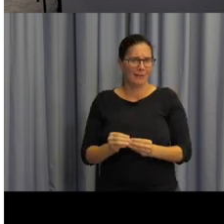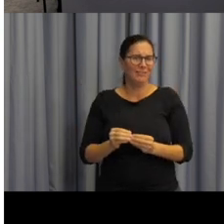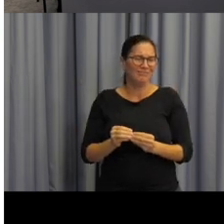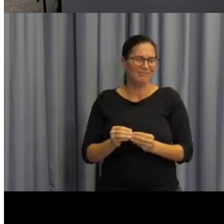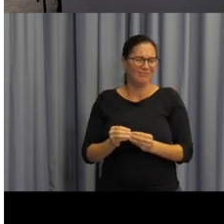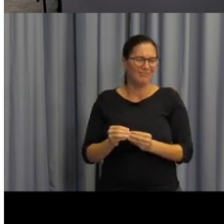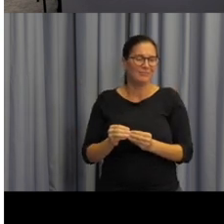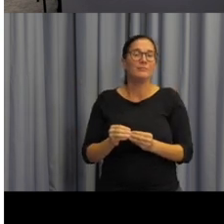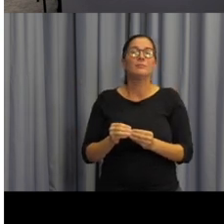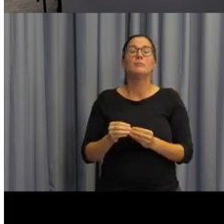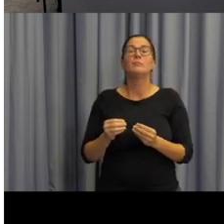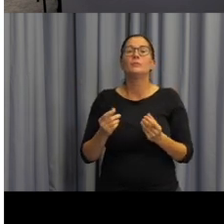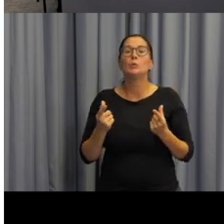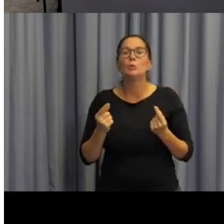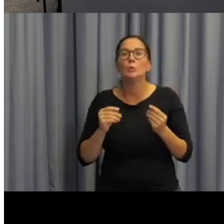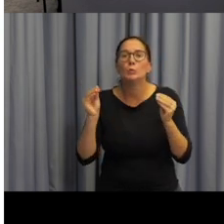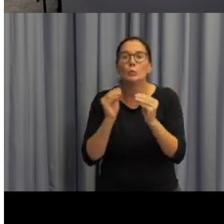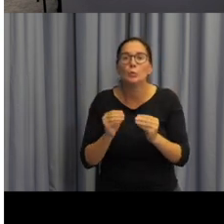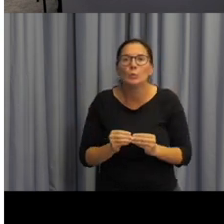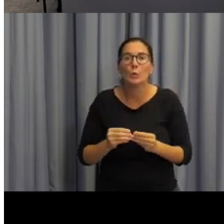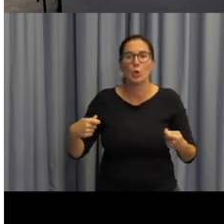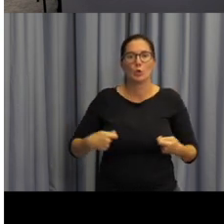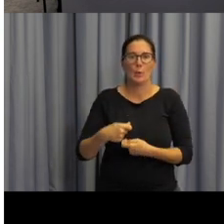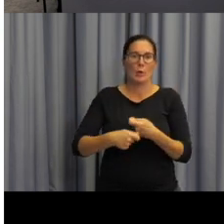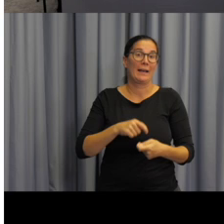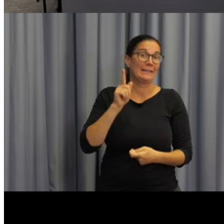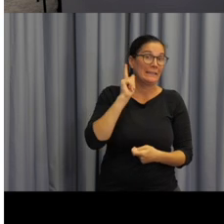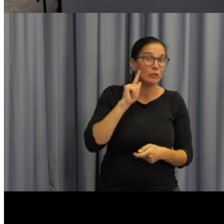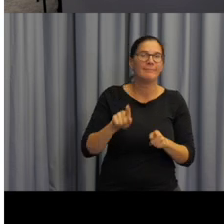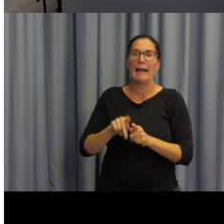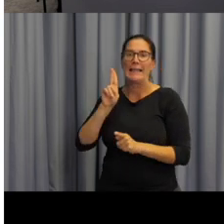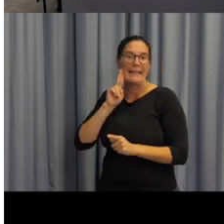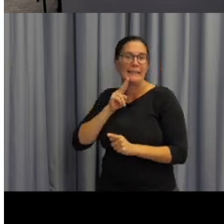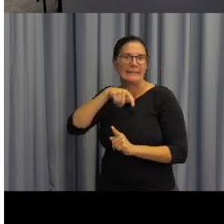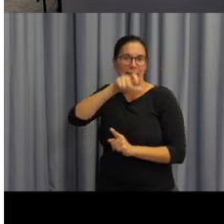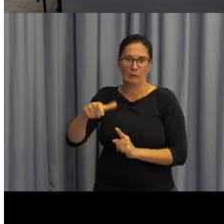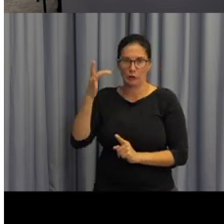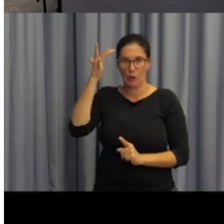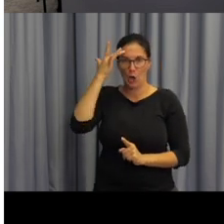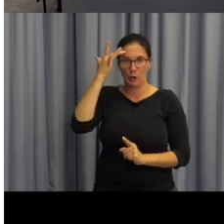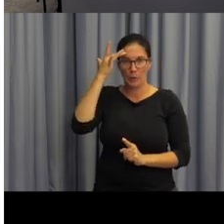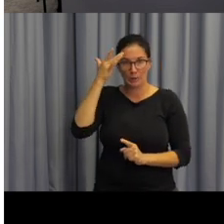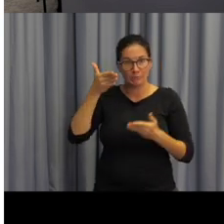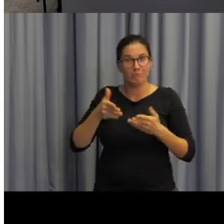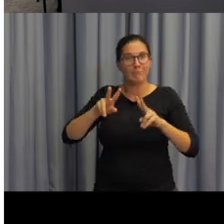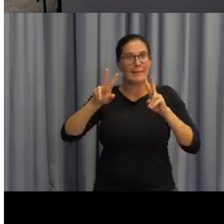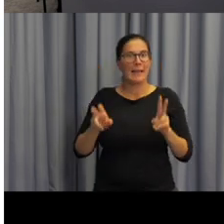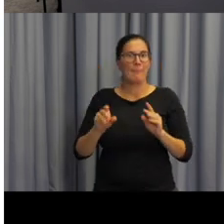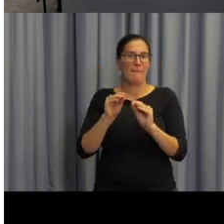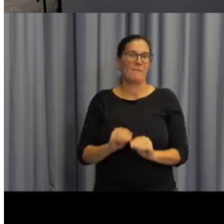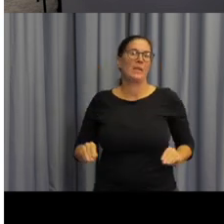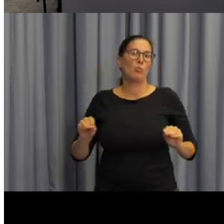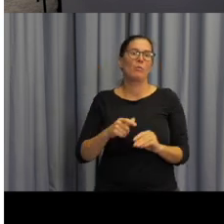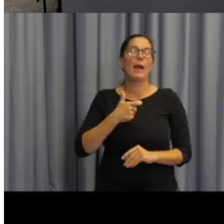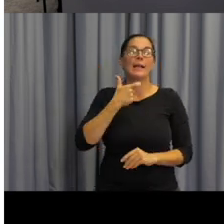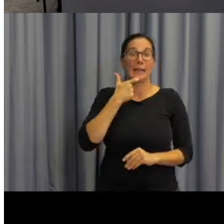projektu, vznikly na základě opravdu úzké spolupráce slyšících a neslyšících odborníků z oblasti jazykového